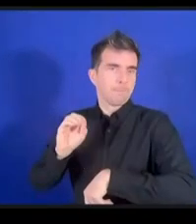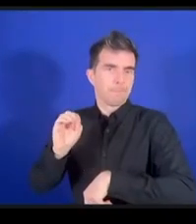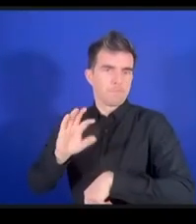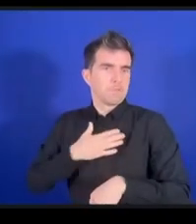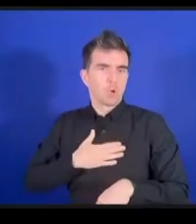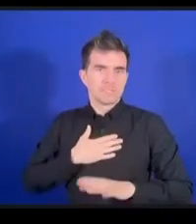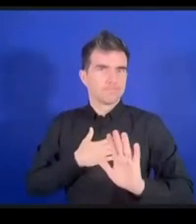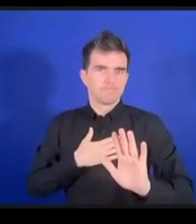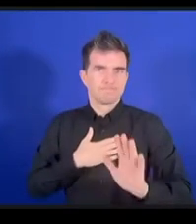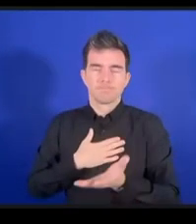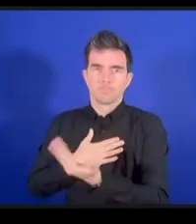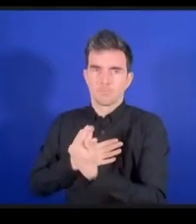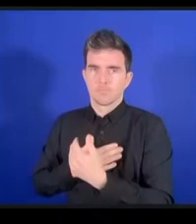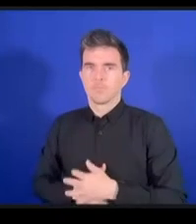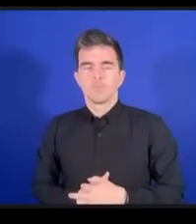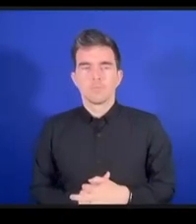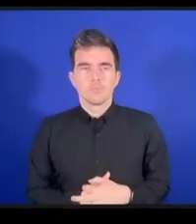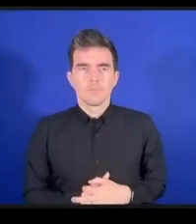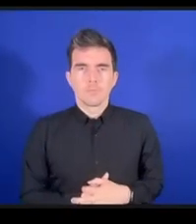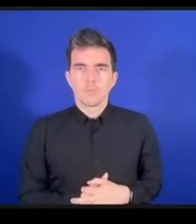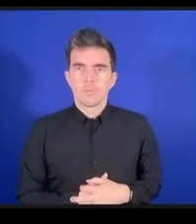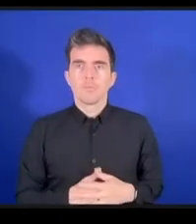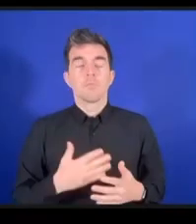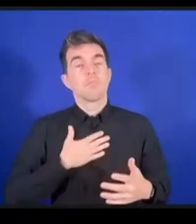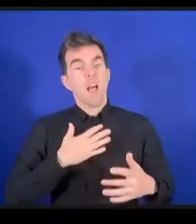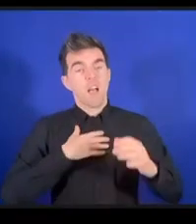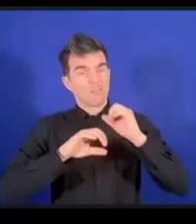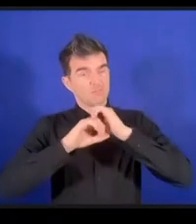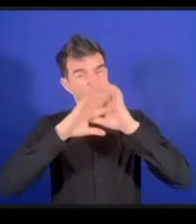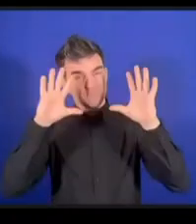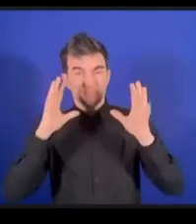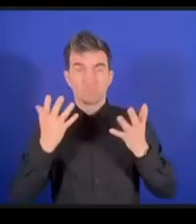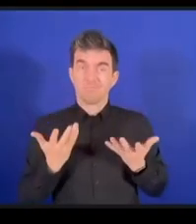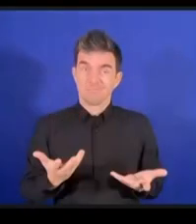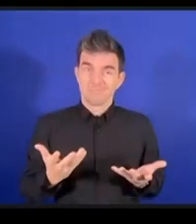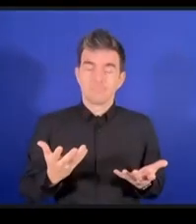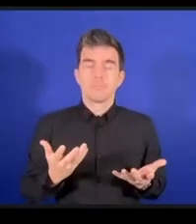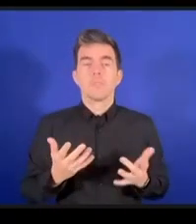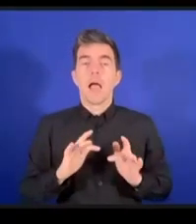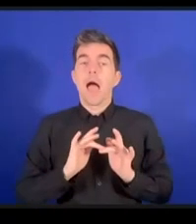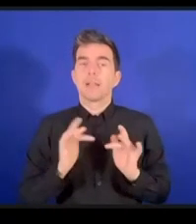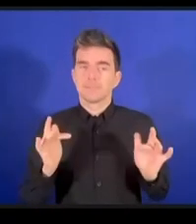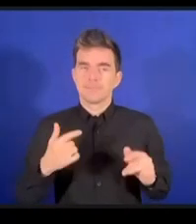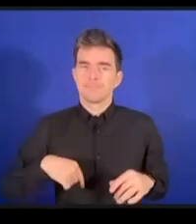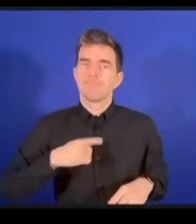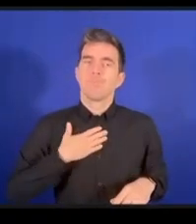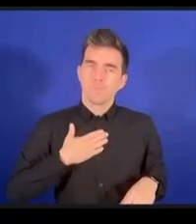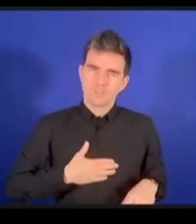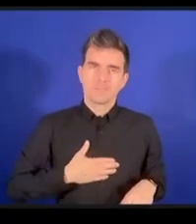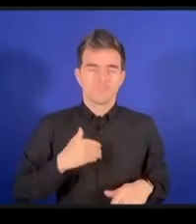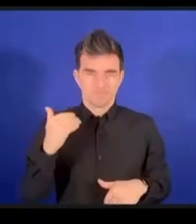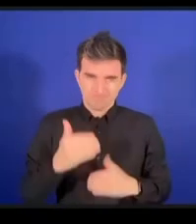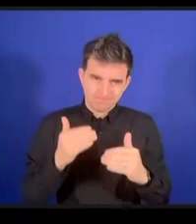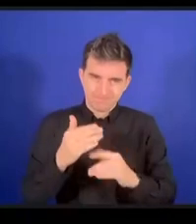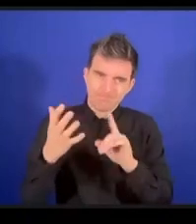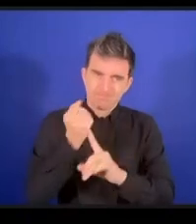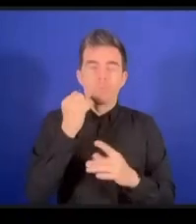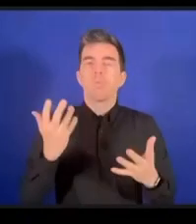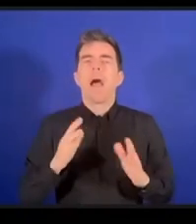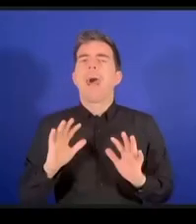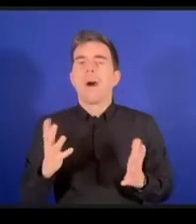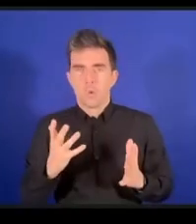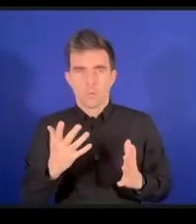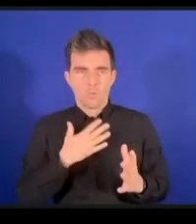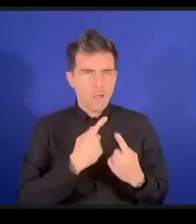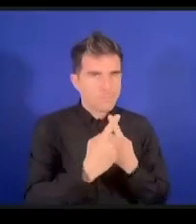私のこのセッションの感想です対話とコラボレーションが大事だということですも